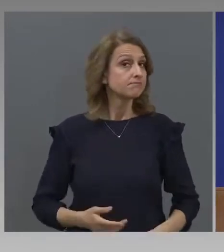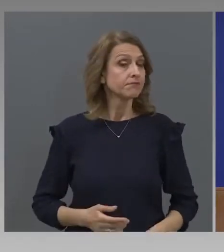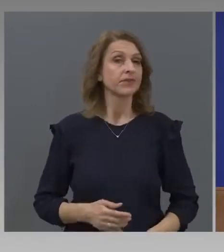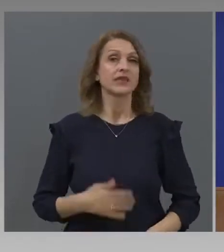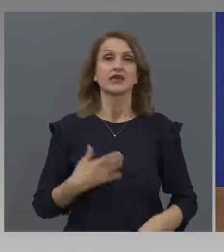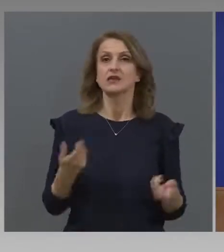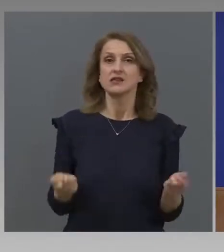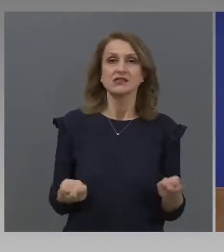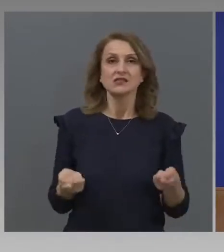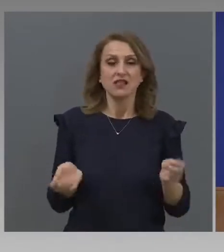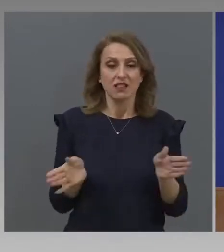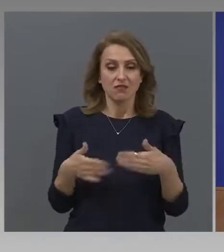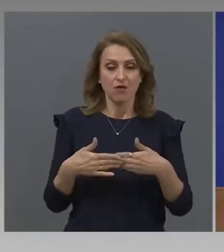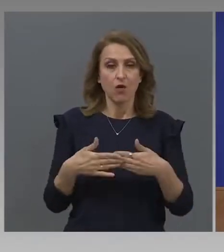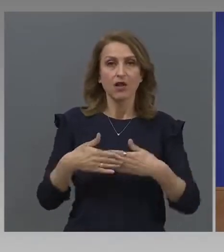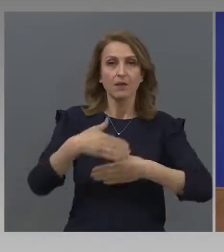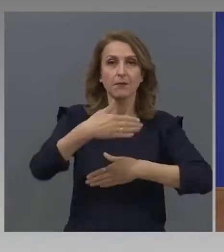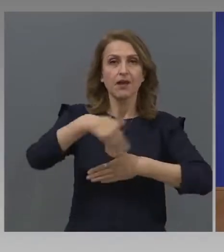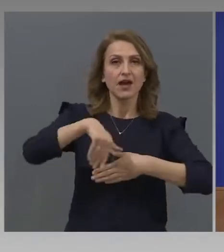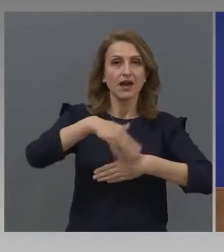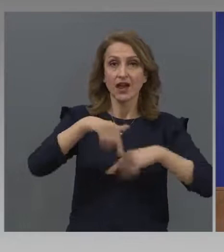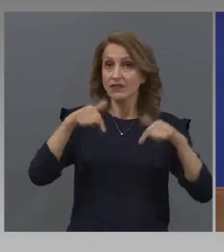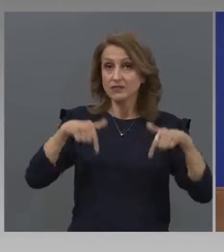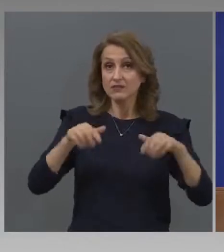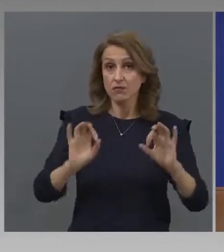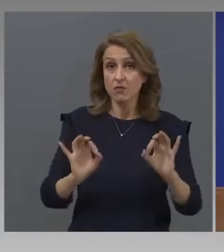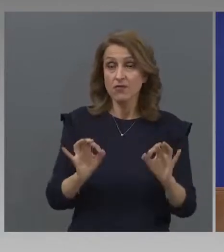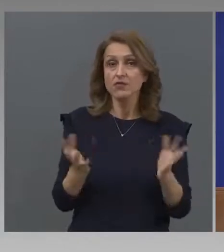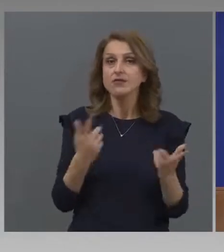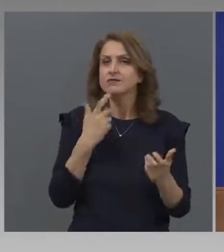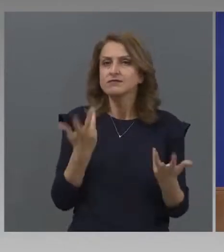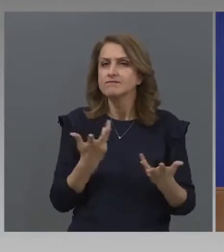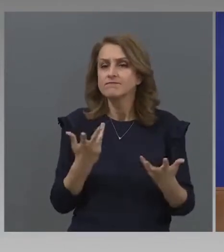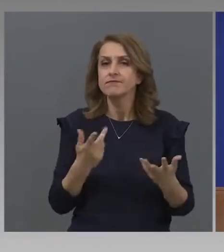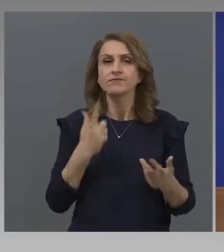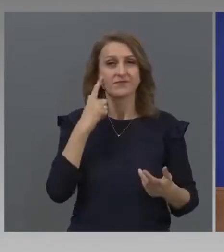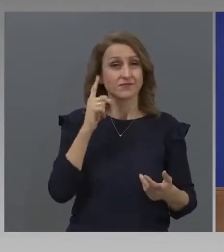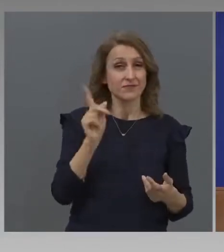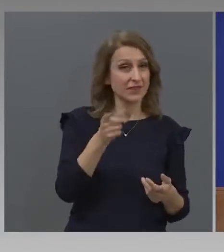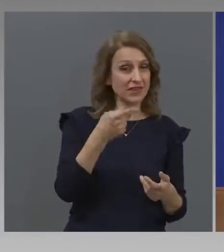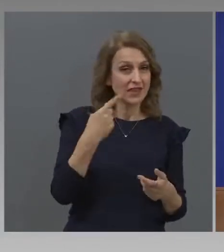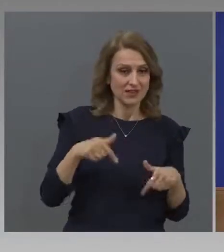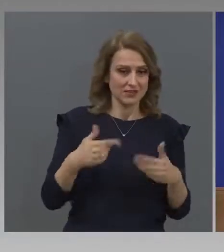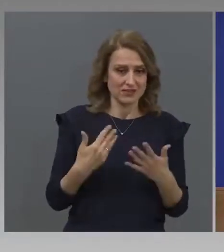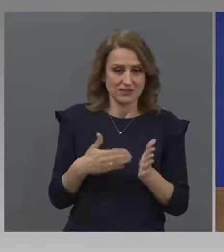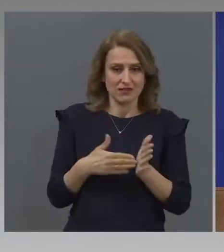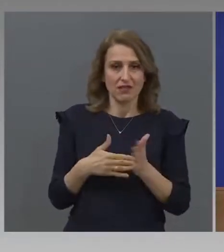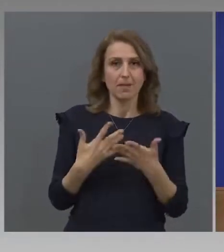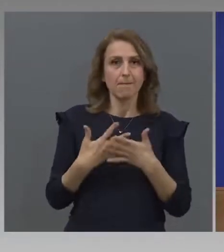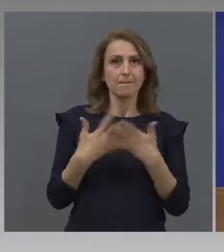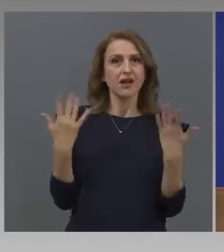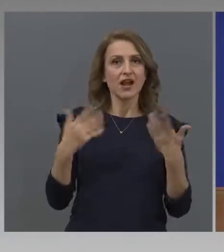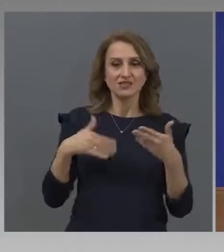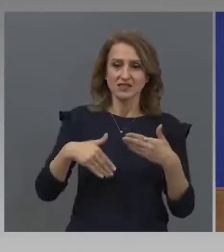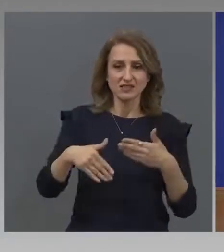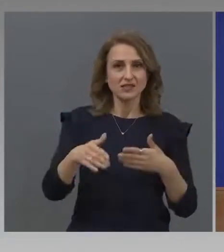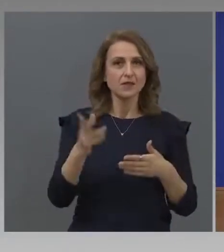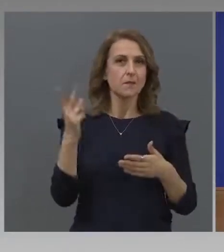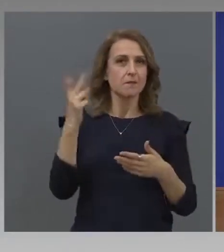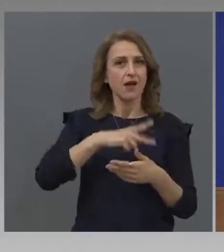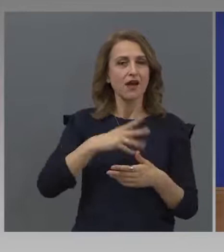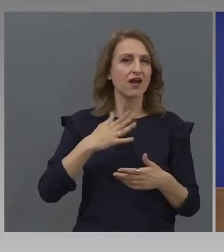затворихме границите сега, защото, знаете, заради празниците започват движения, както